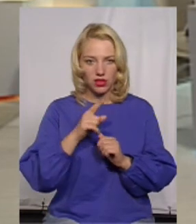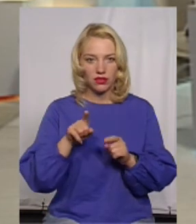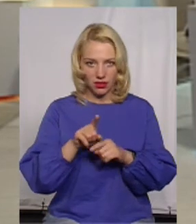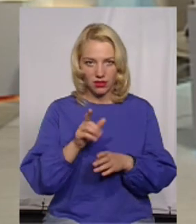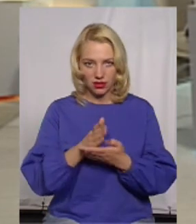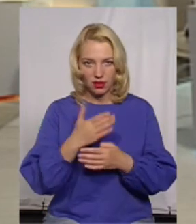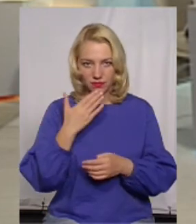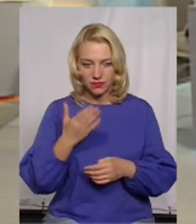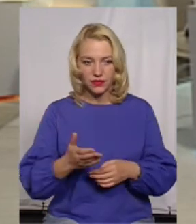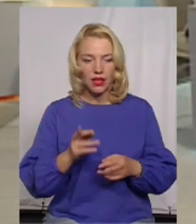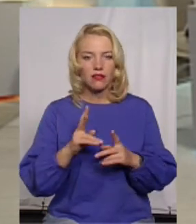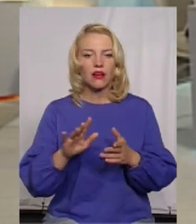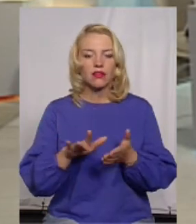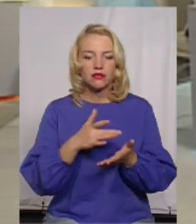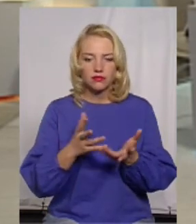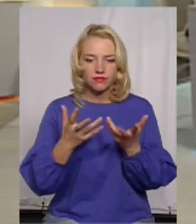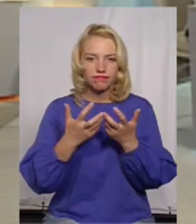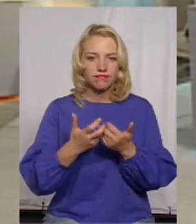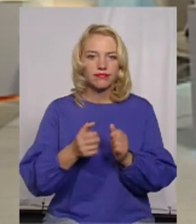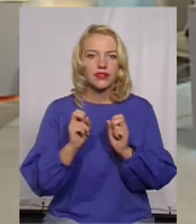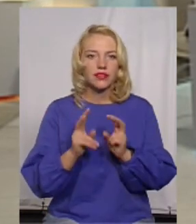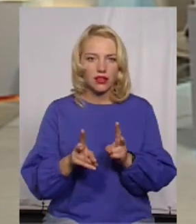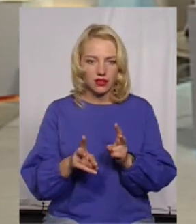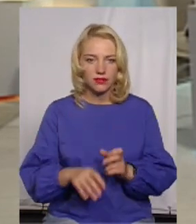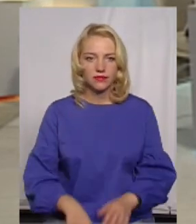таке? Так. Так. Як її розрахувати? Значить, дивіться.